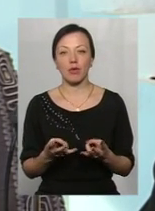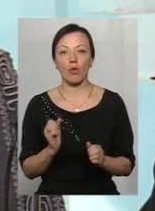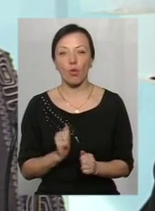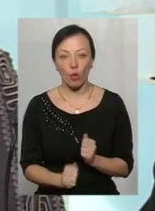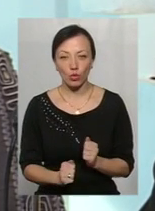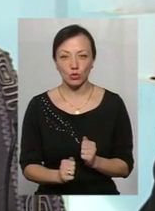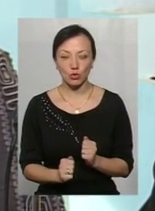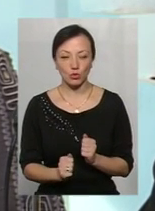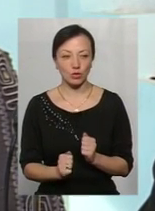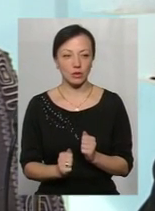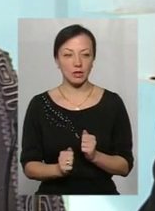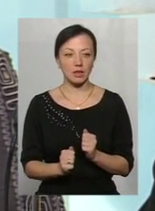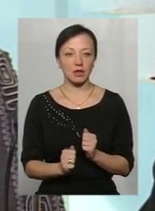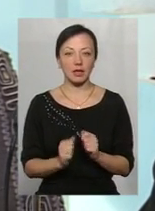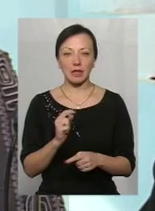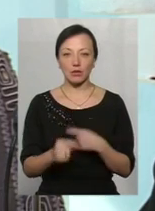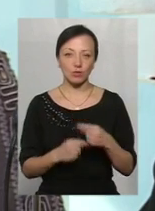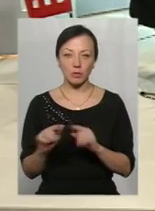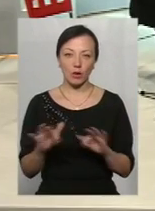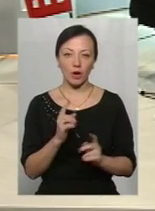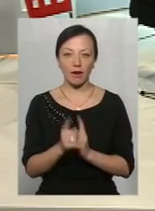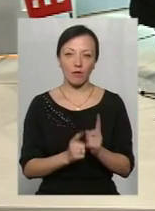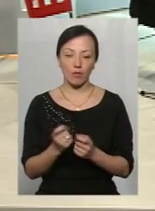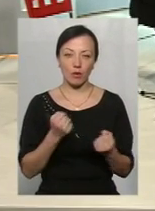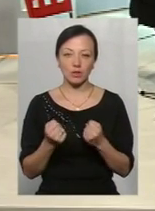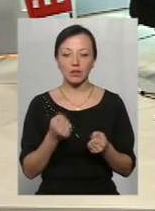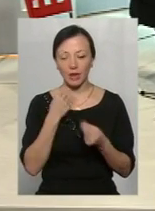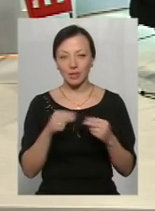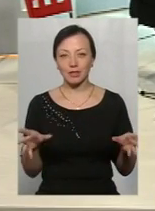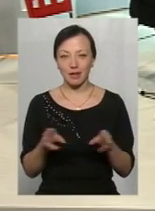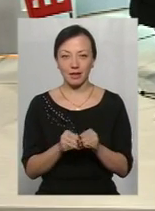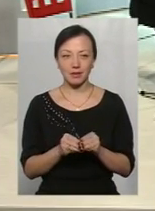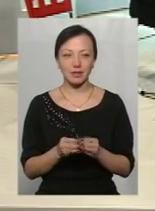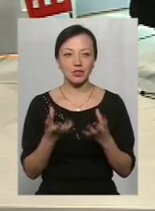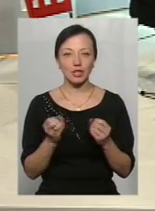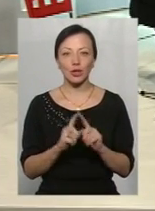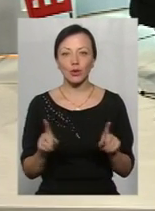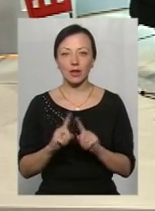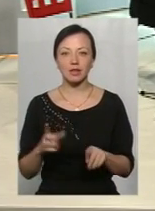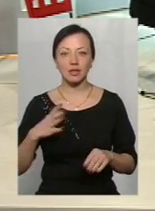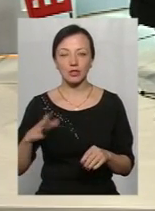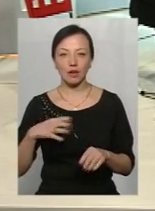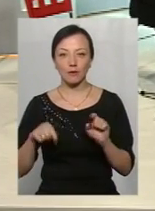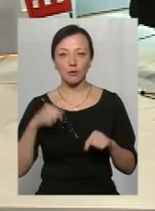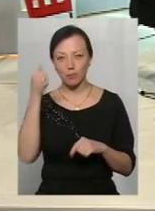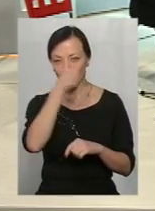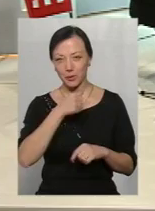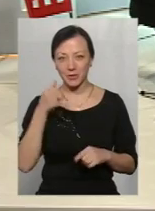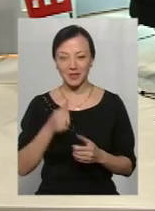кожний наступний крок реформи боротися. Краще разом. Які ще нюанси нас чекають у цьому році?